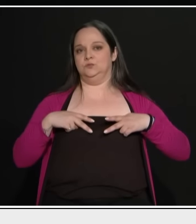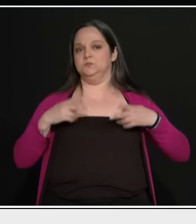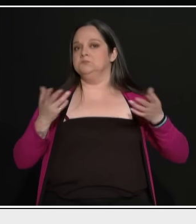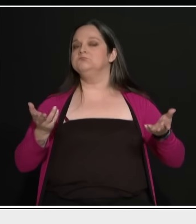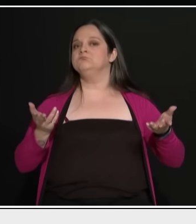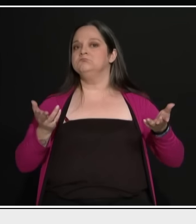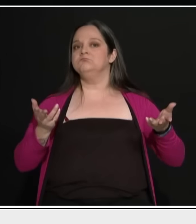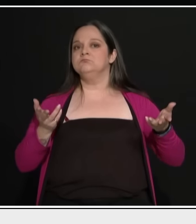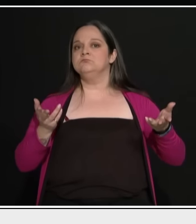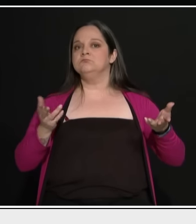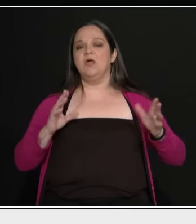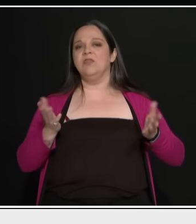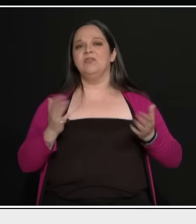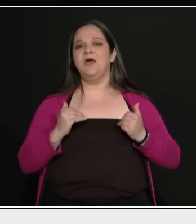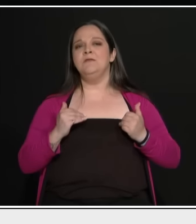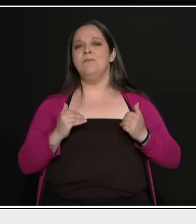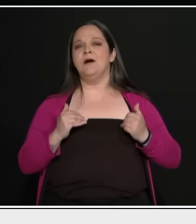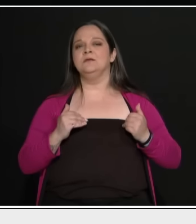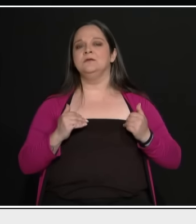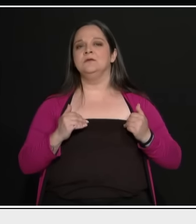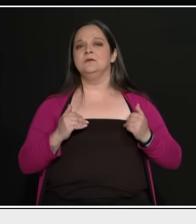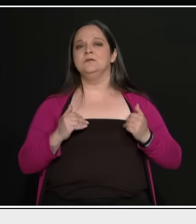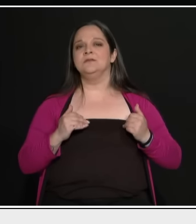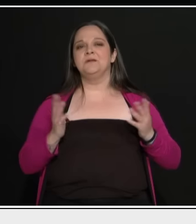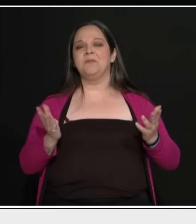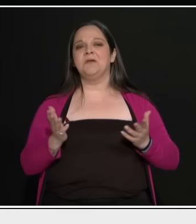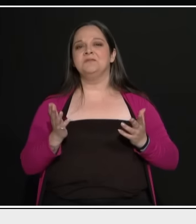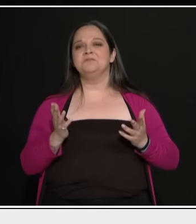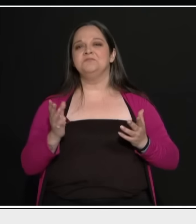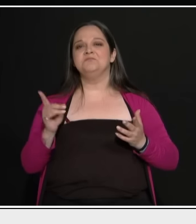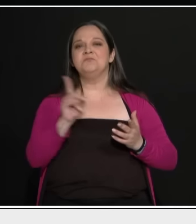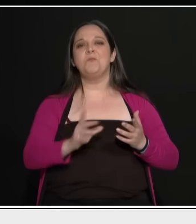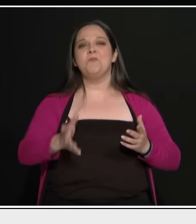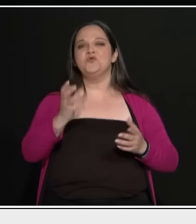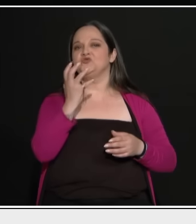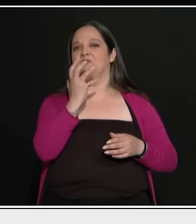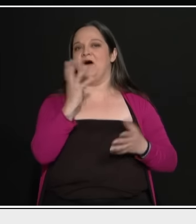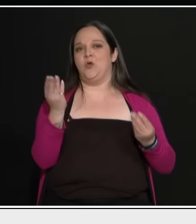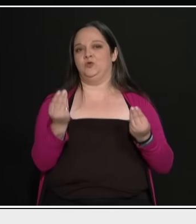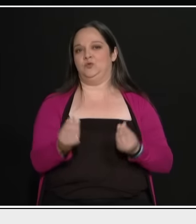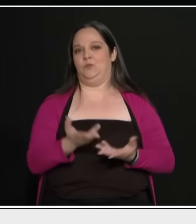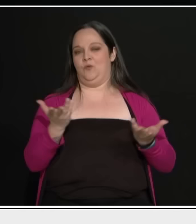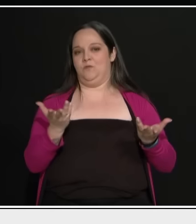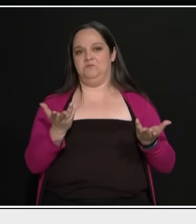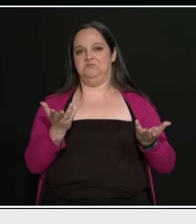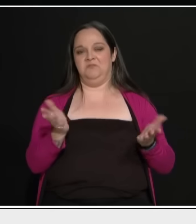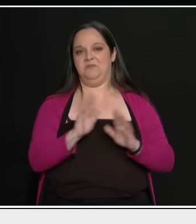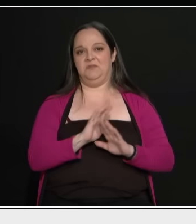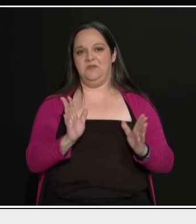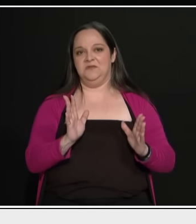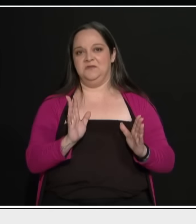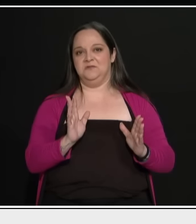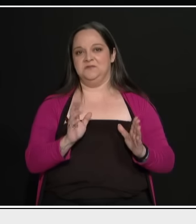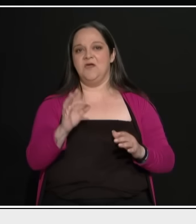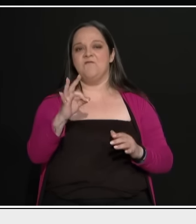Δηλαδή δεν υπάρχει σοβαρότητα στο Μητσοτάκη. Καμία απολύτως. Φέρνει τη Φοντερ